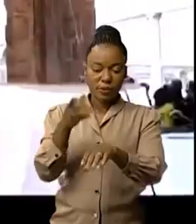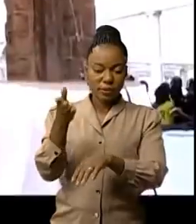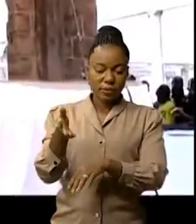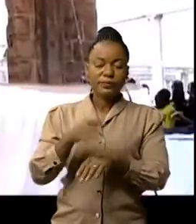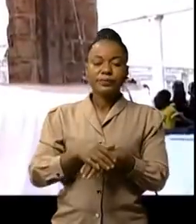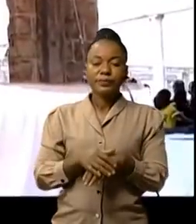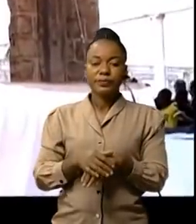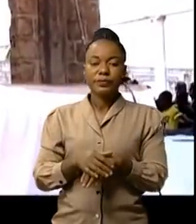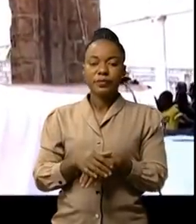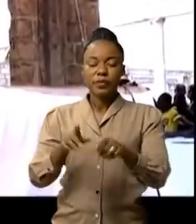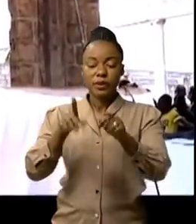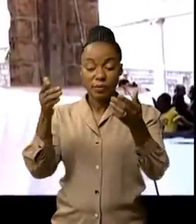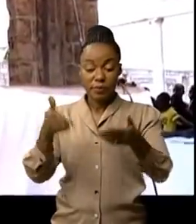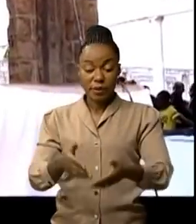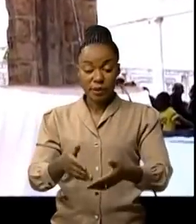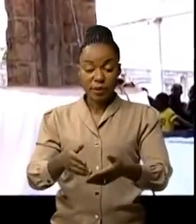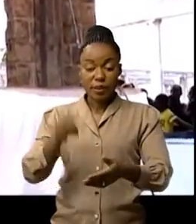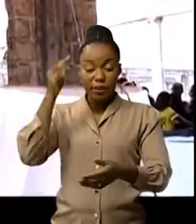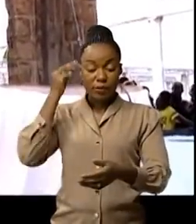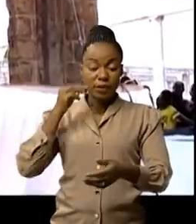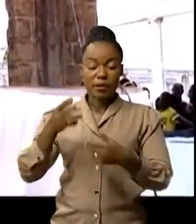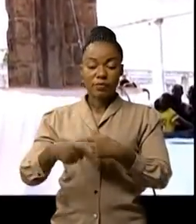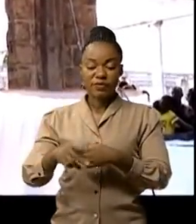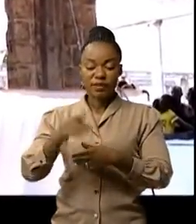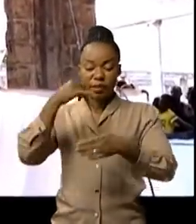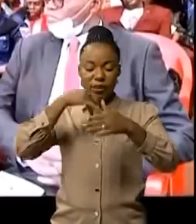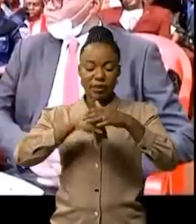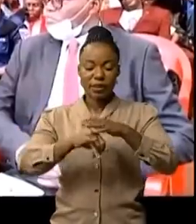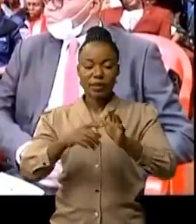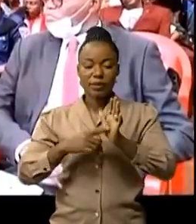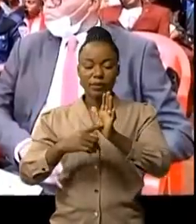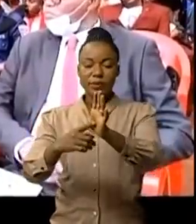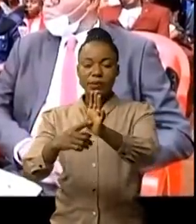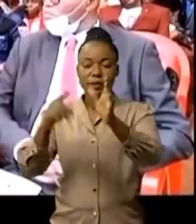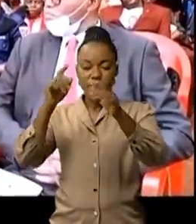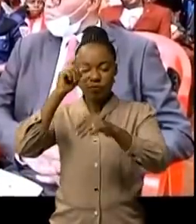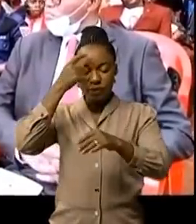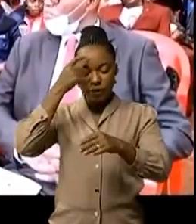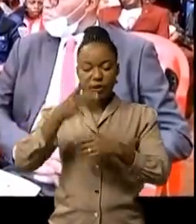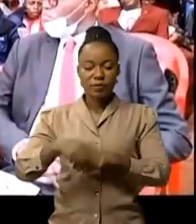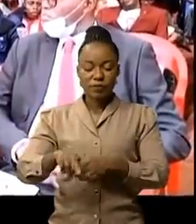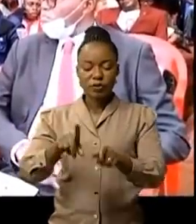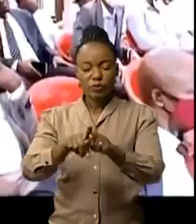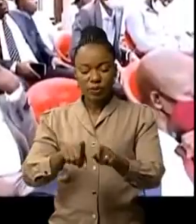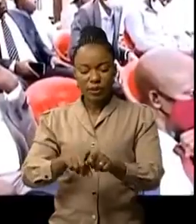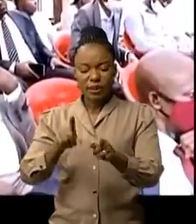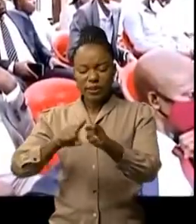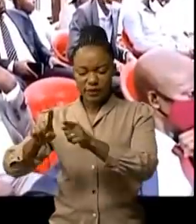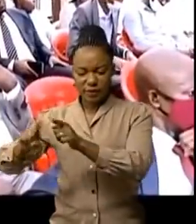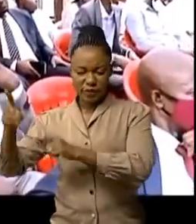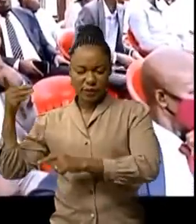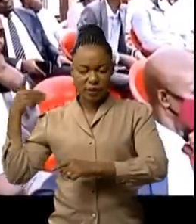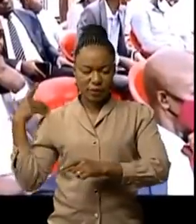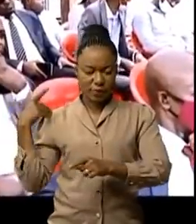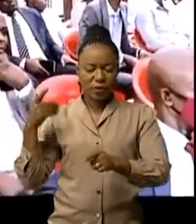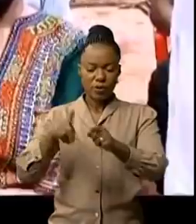était rehaussé de la présence du ministre provincial de l'intérieur représentant le gouvernement de province et de quelques députés provinciaux ainsi que d'autres invités